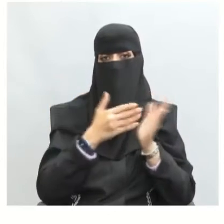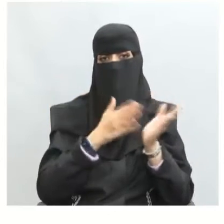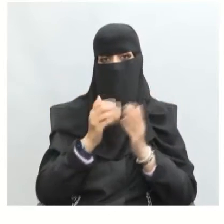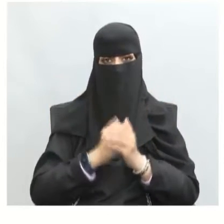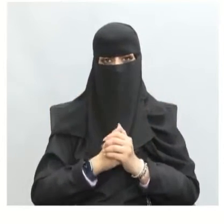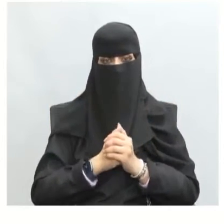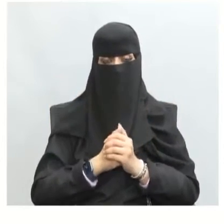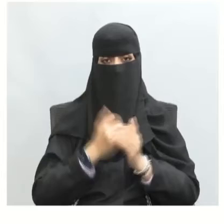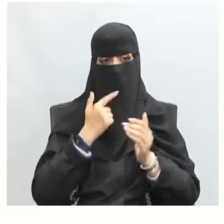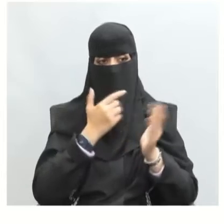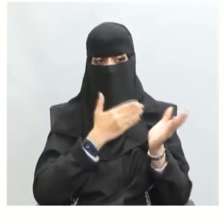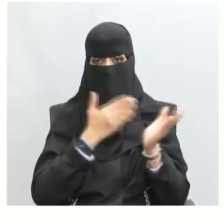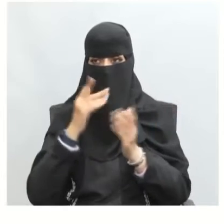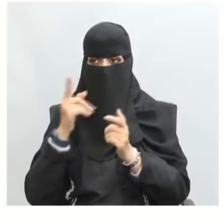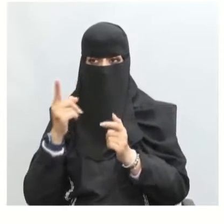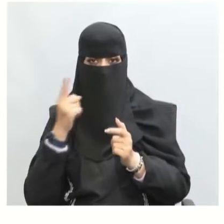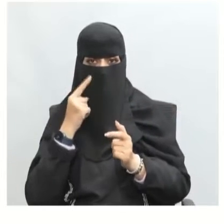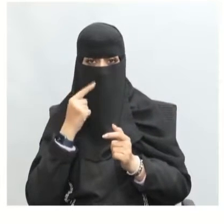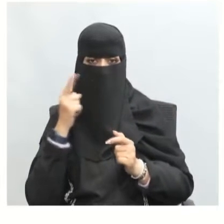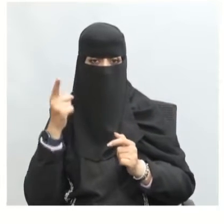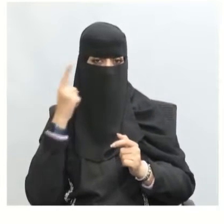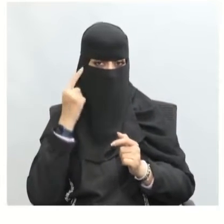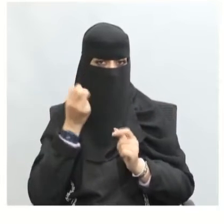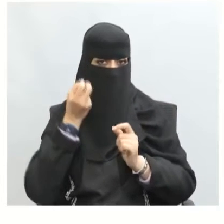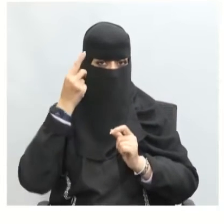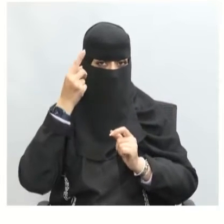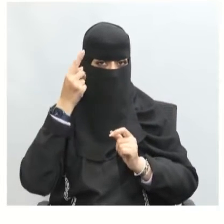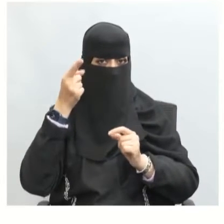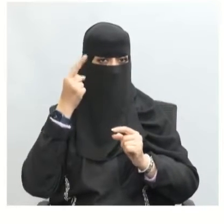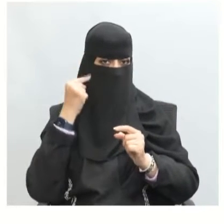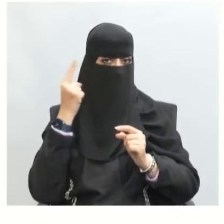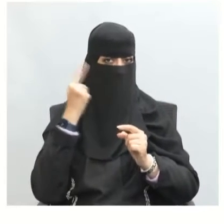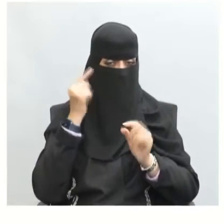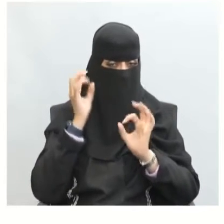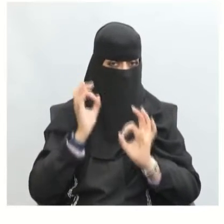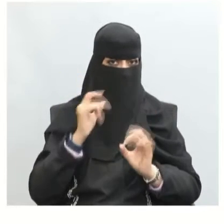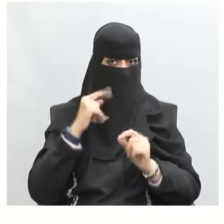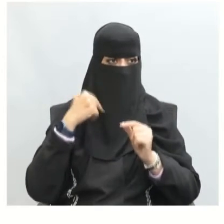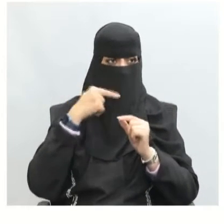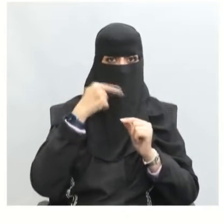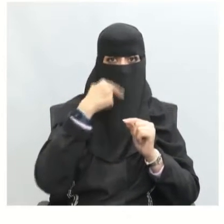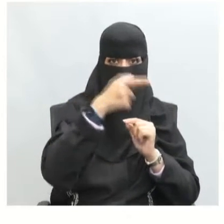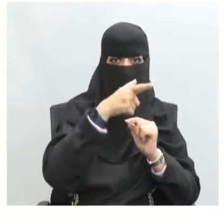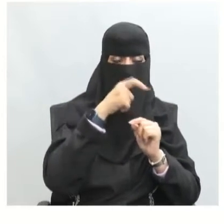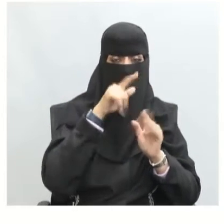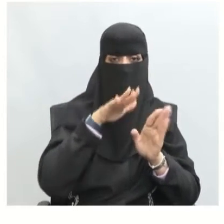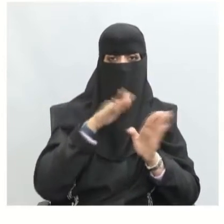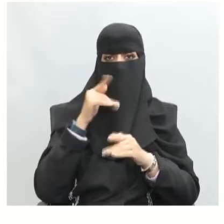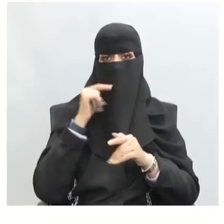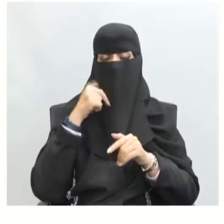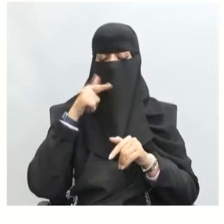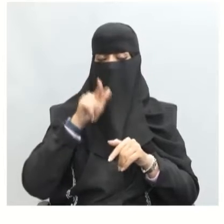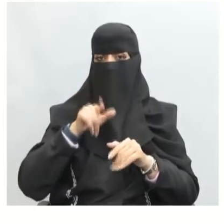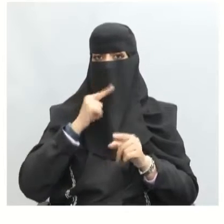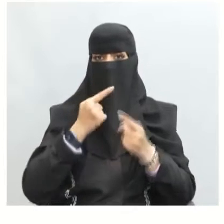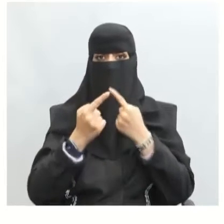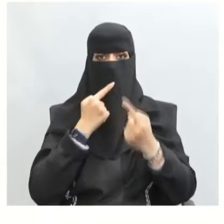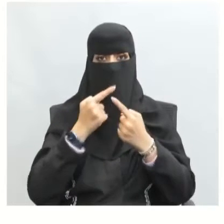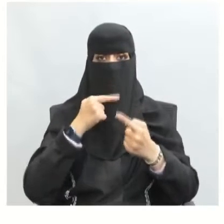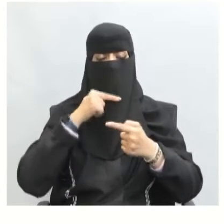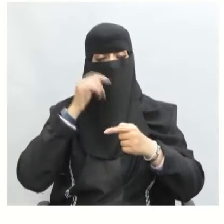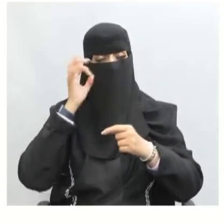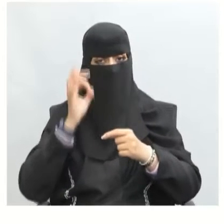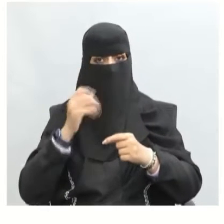آخر المحاور الجيد هو مستمع جيد ويطقن أيضا آداب الكلام أو آداب